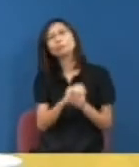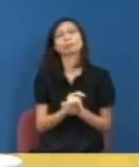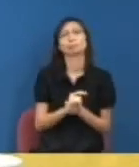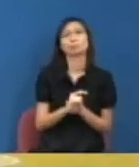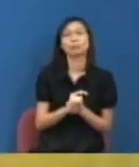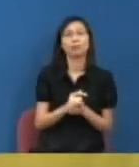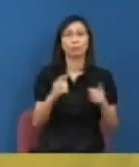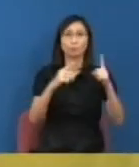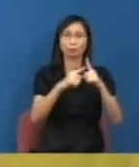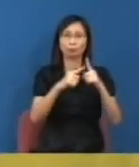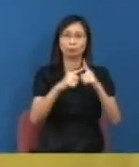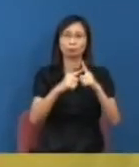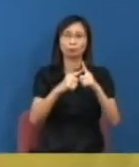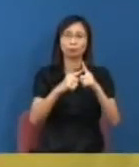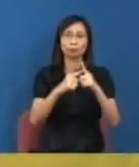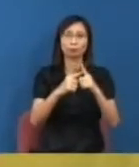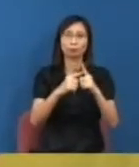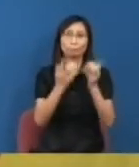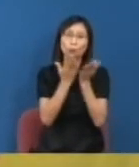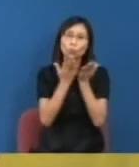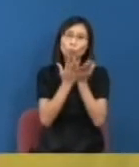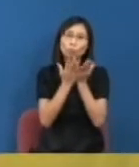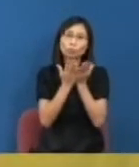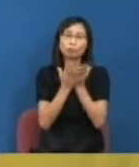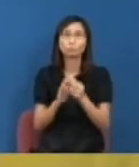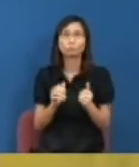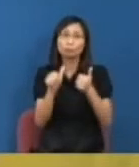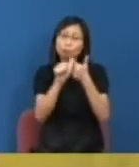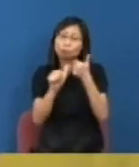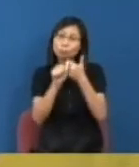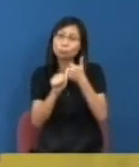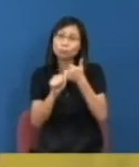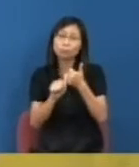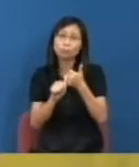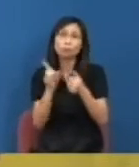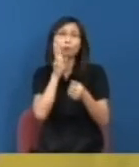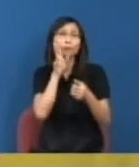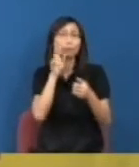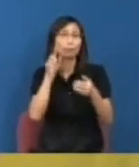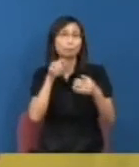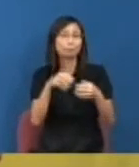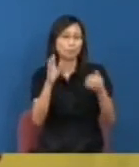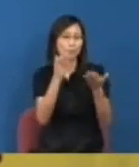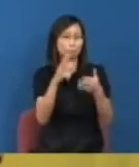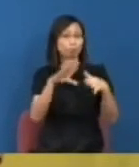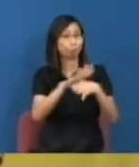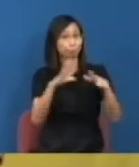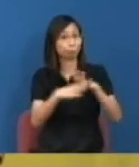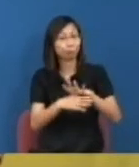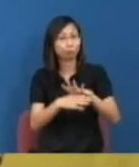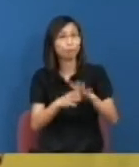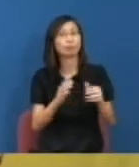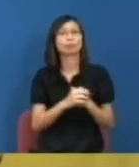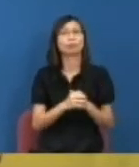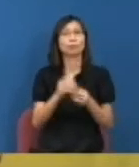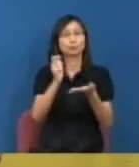我們所說人民學科附屬的一些學院譬如說可能是文學院社科學院基本上香港都是弱